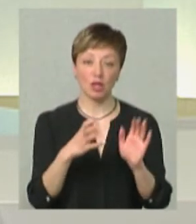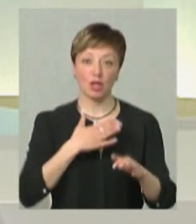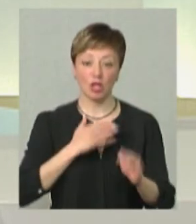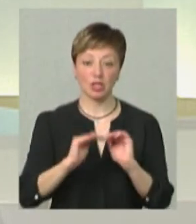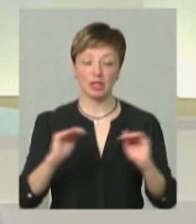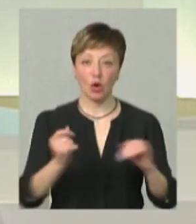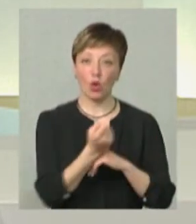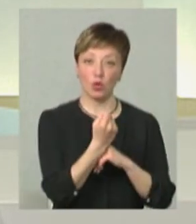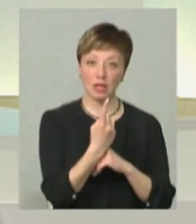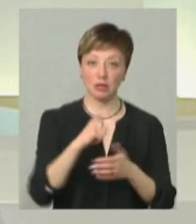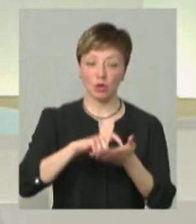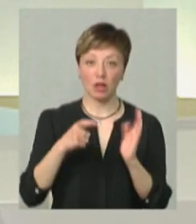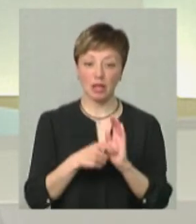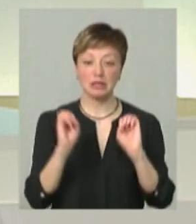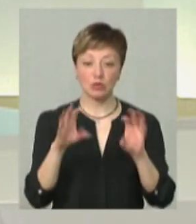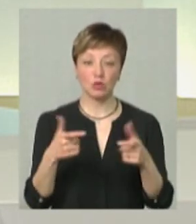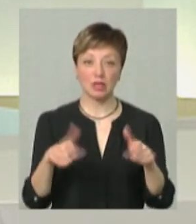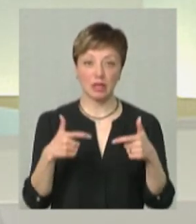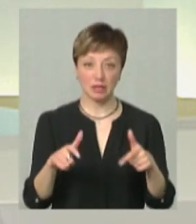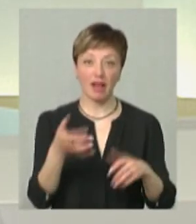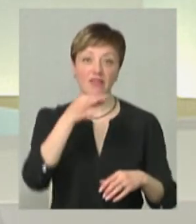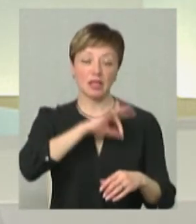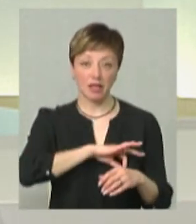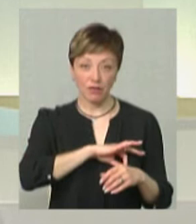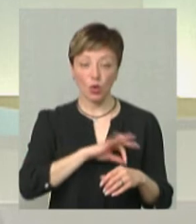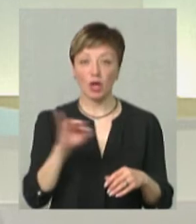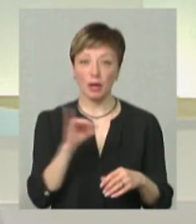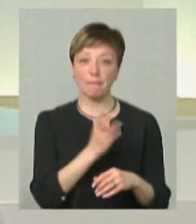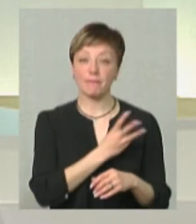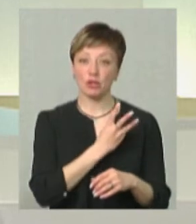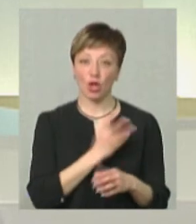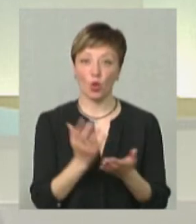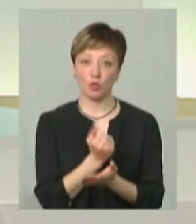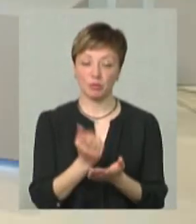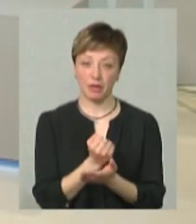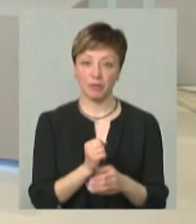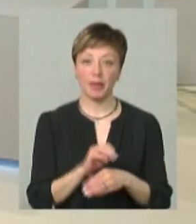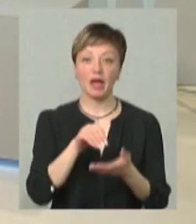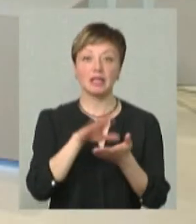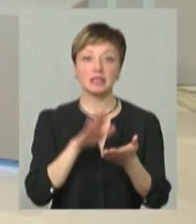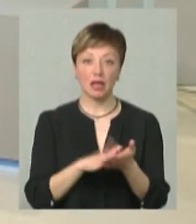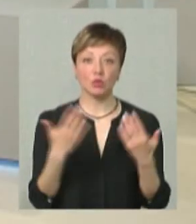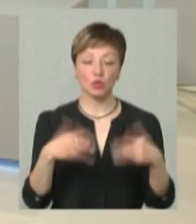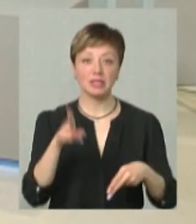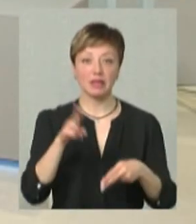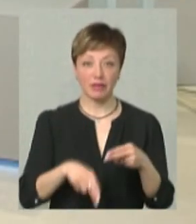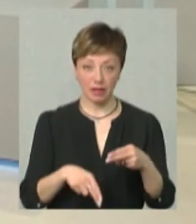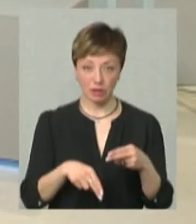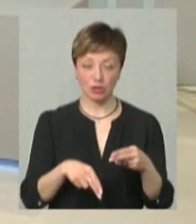учнів 11 класу здадуть тест ефективно і бажаю тільки успіхів. Реєстрація вже завершена?